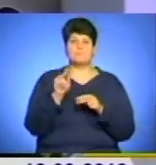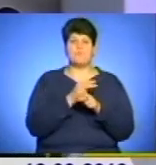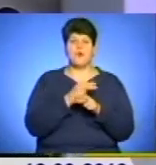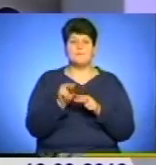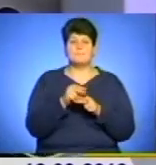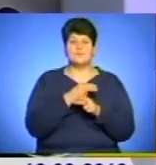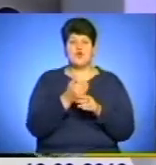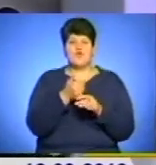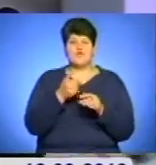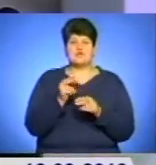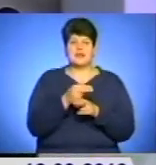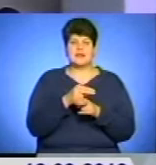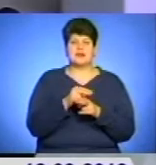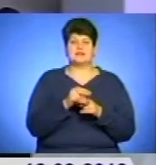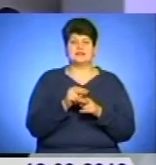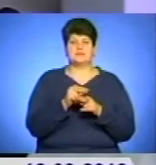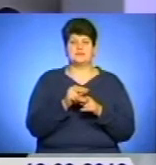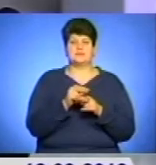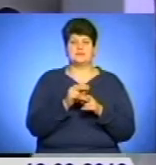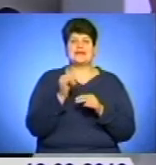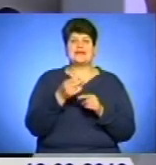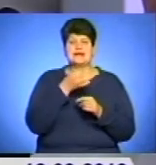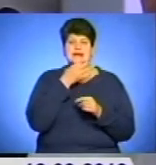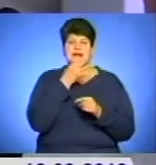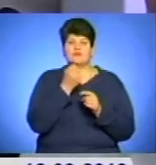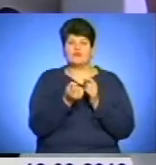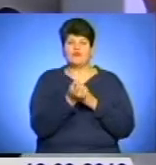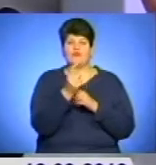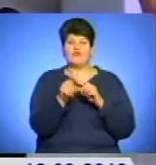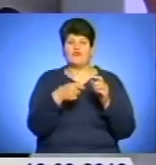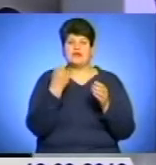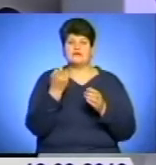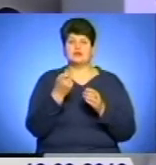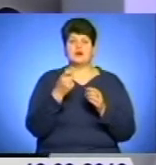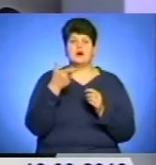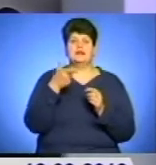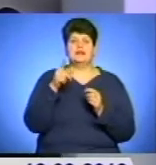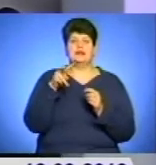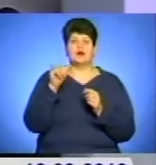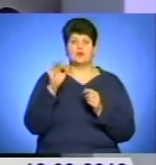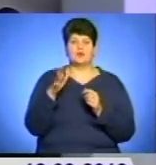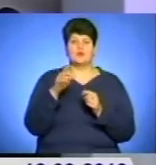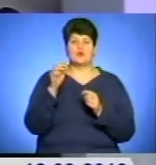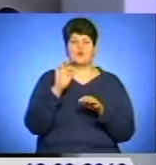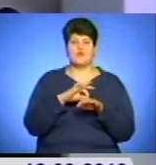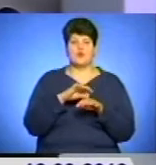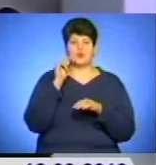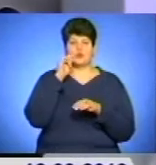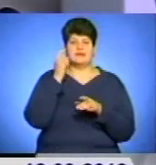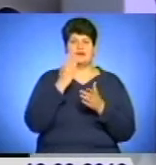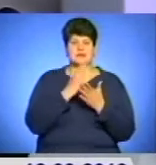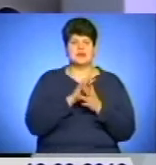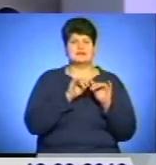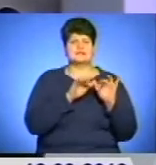і ранньому виявленню галукоми у хворих України. Там відповідні є